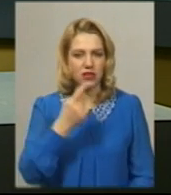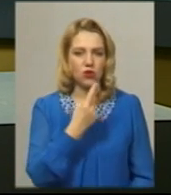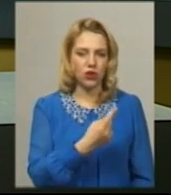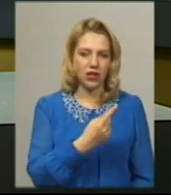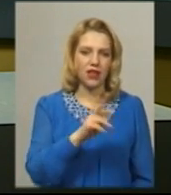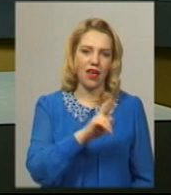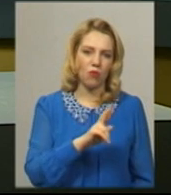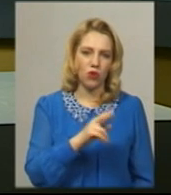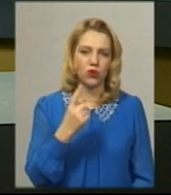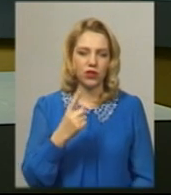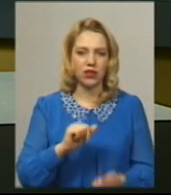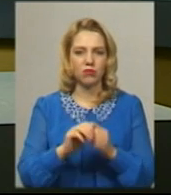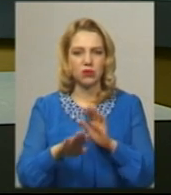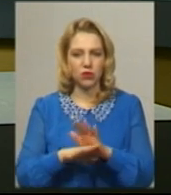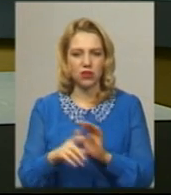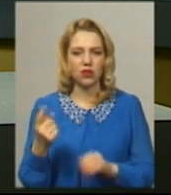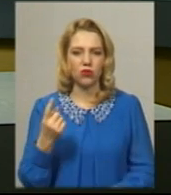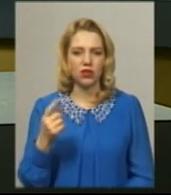Теофіполі та Кам'янці-Подільському.